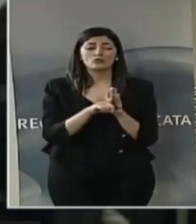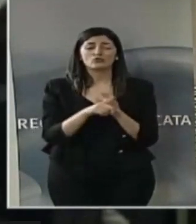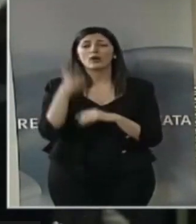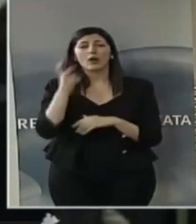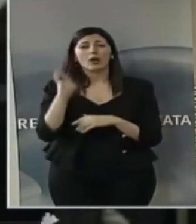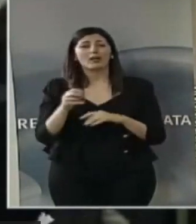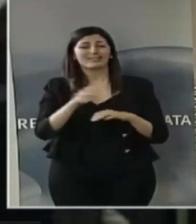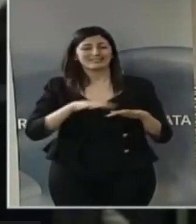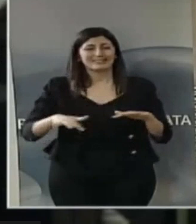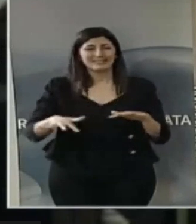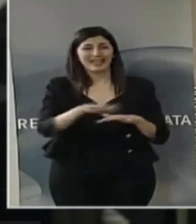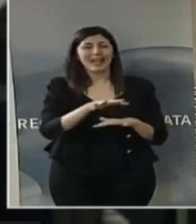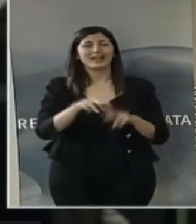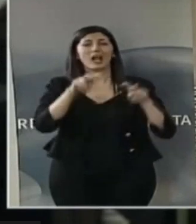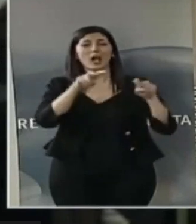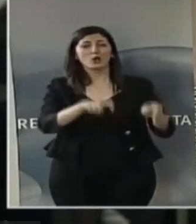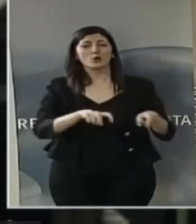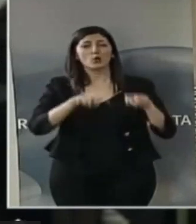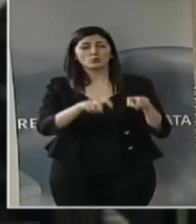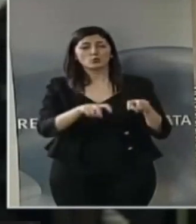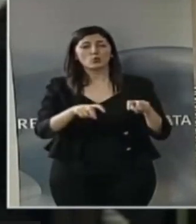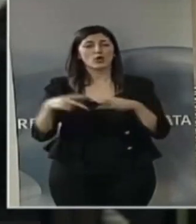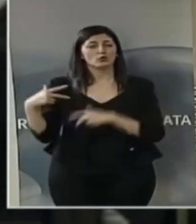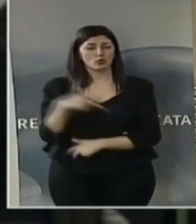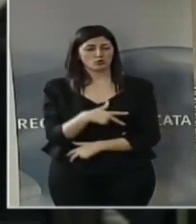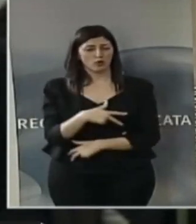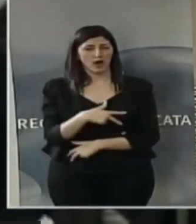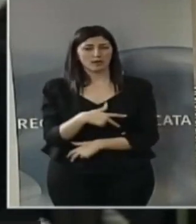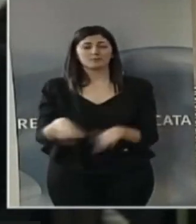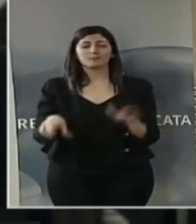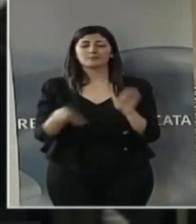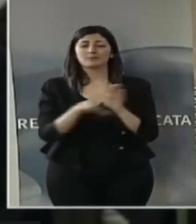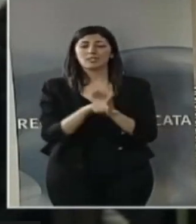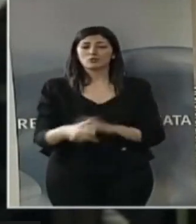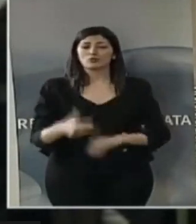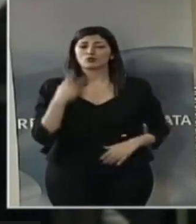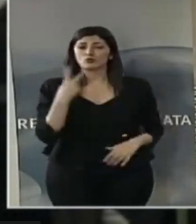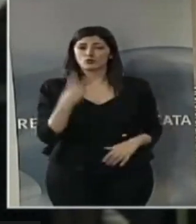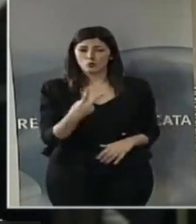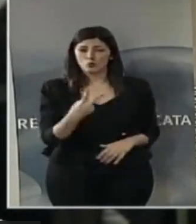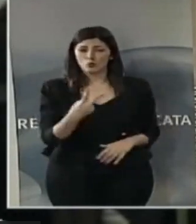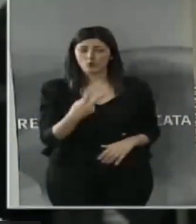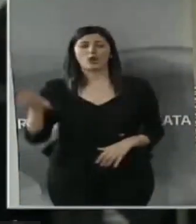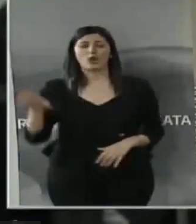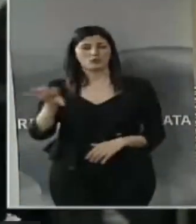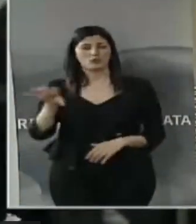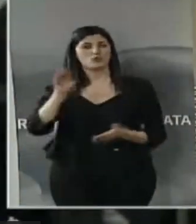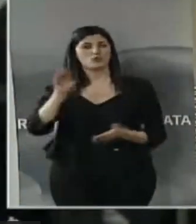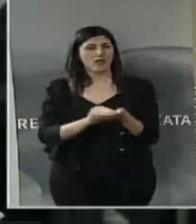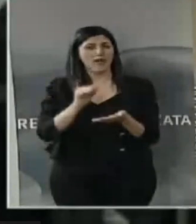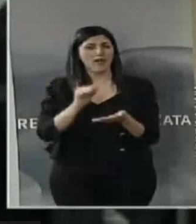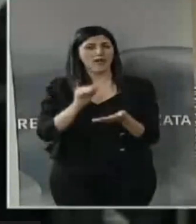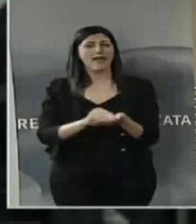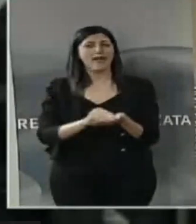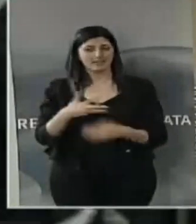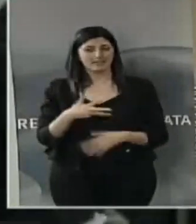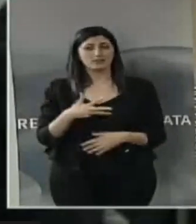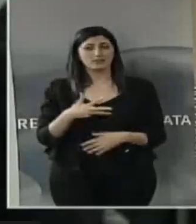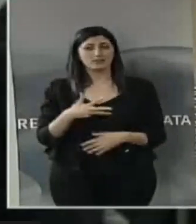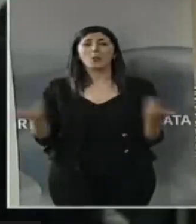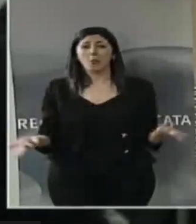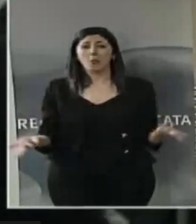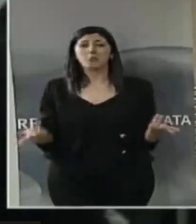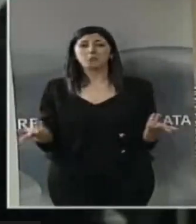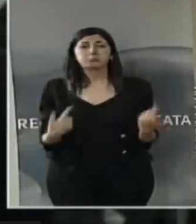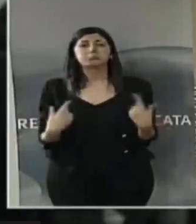legge sull'agricoltura sociale, sono due leggi che esistono in questa regione che sono totalmente disattese,